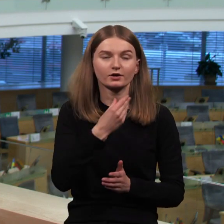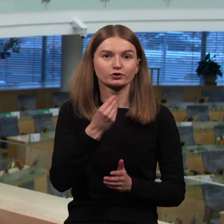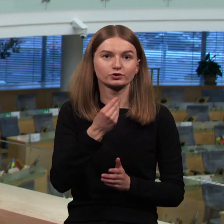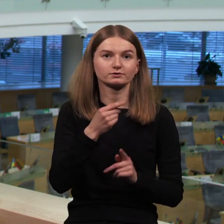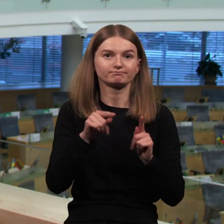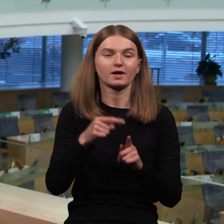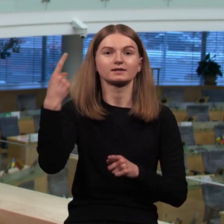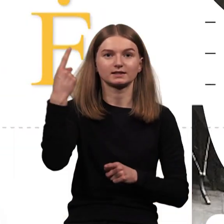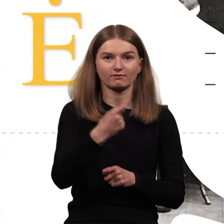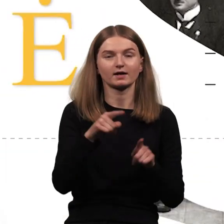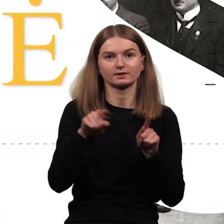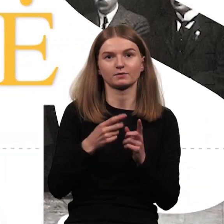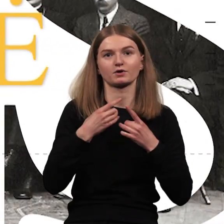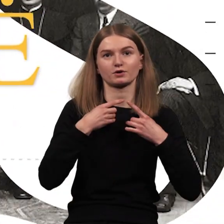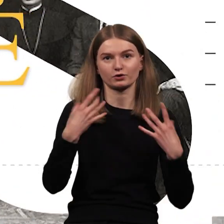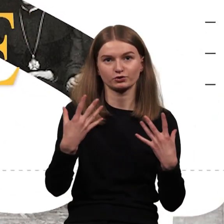vasario 16.